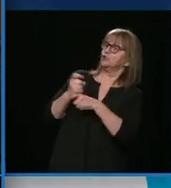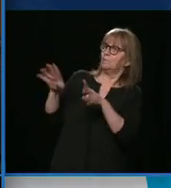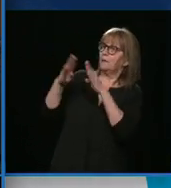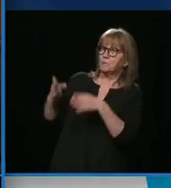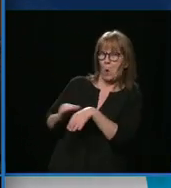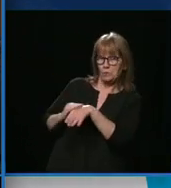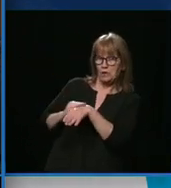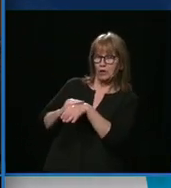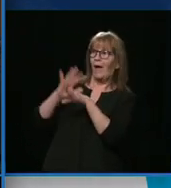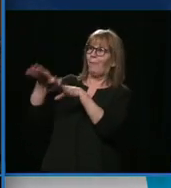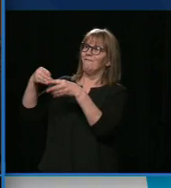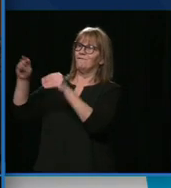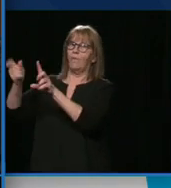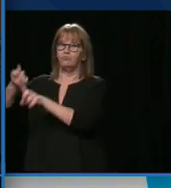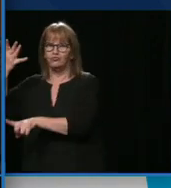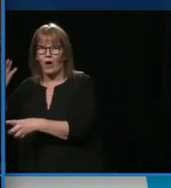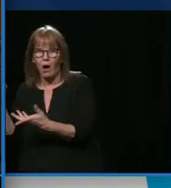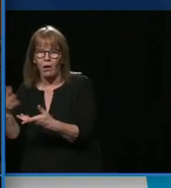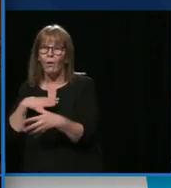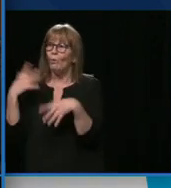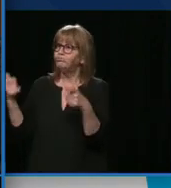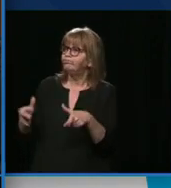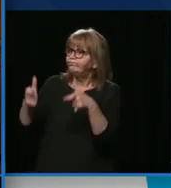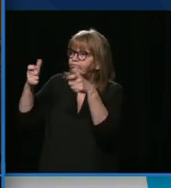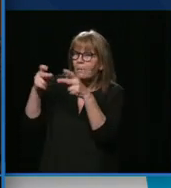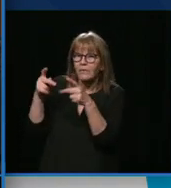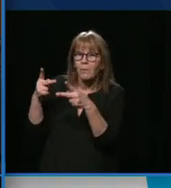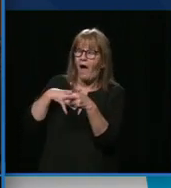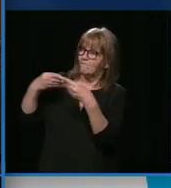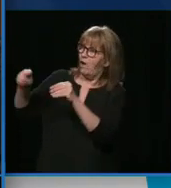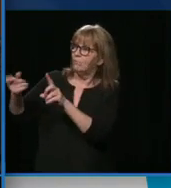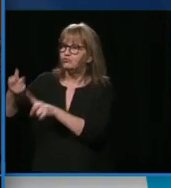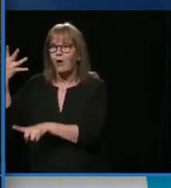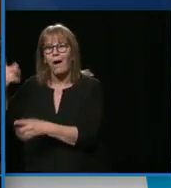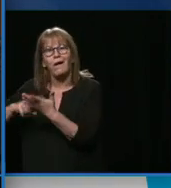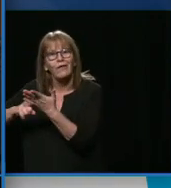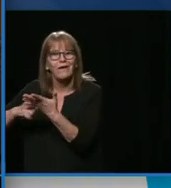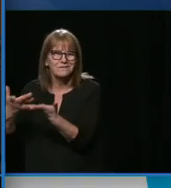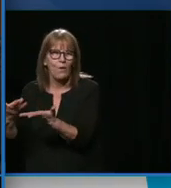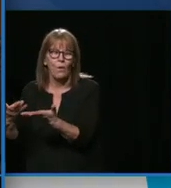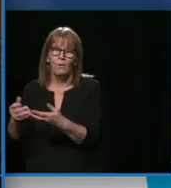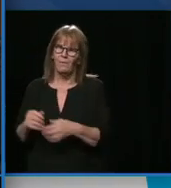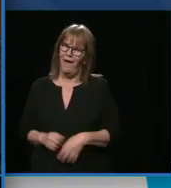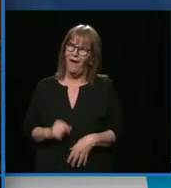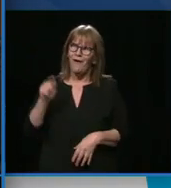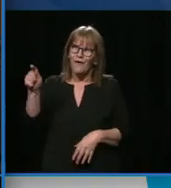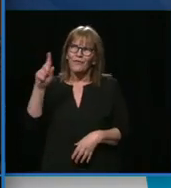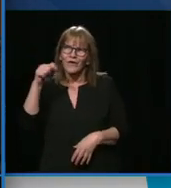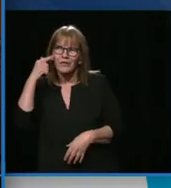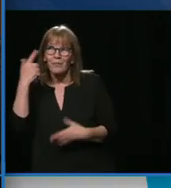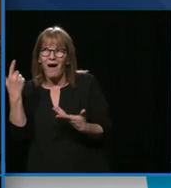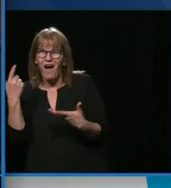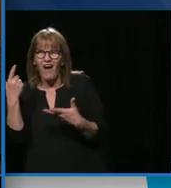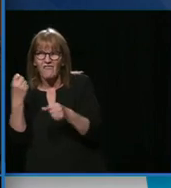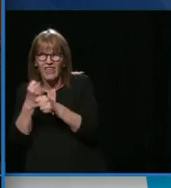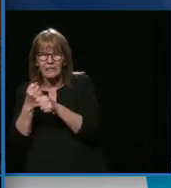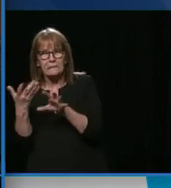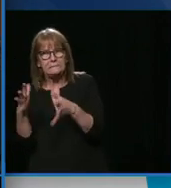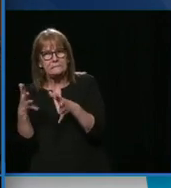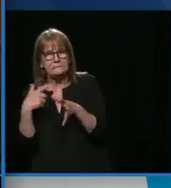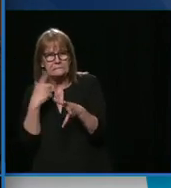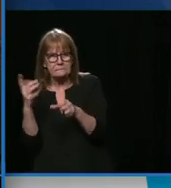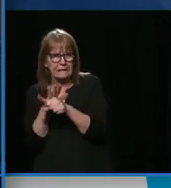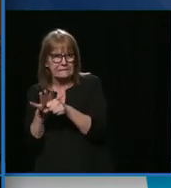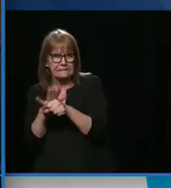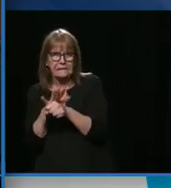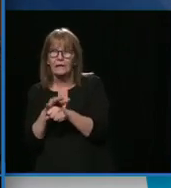d'argent. Avec regret, on ne peut pas dire que le gouvernement en fait suffisamment, même que je ne l'ai jamais entendu aborder le phénomène de la